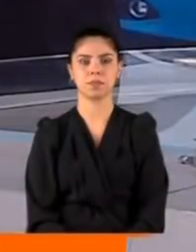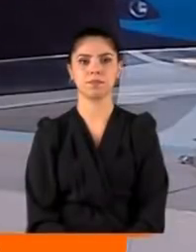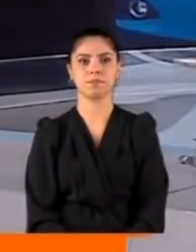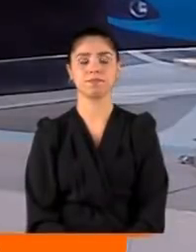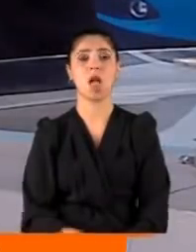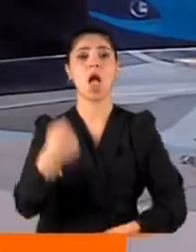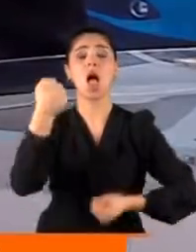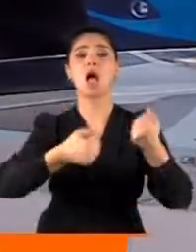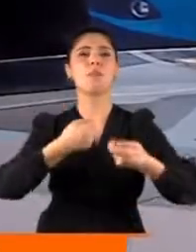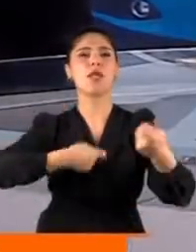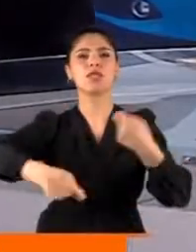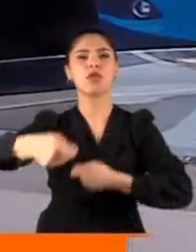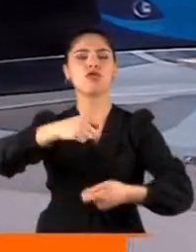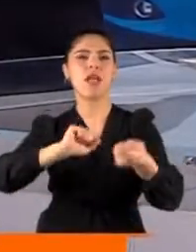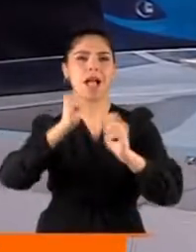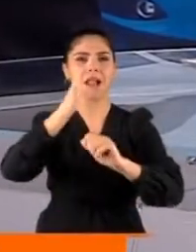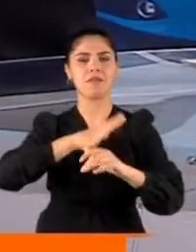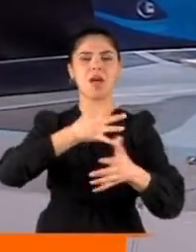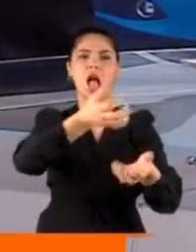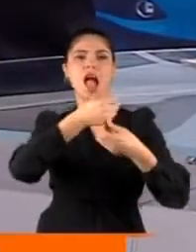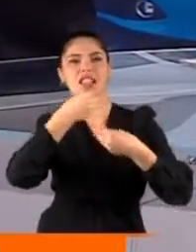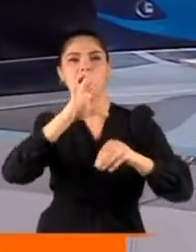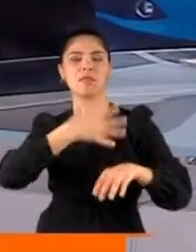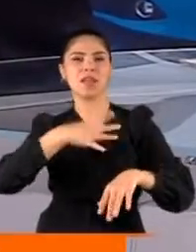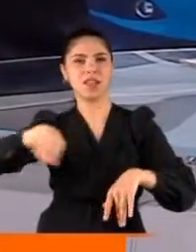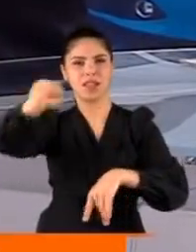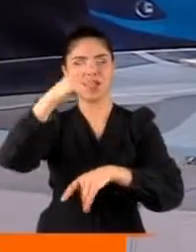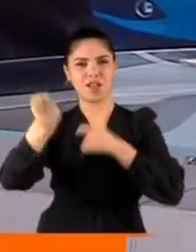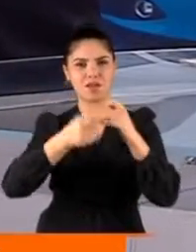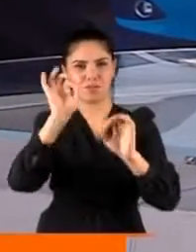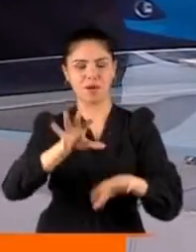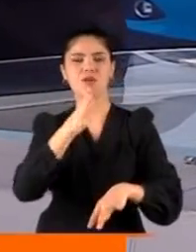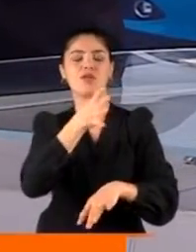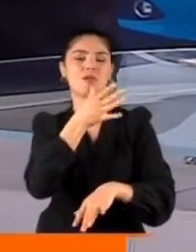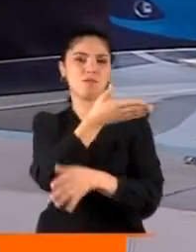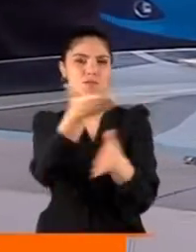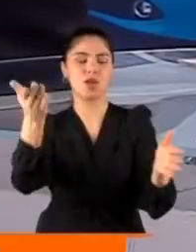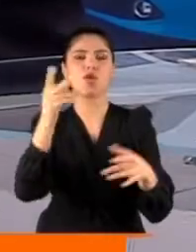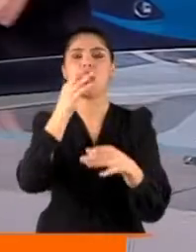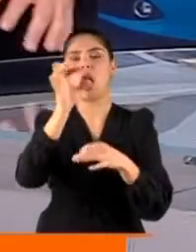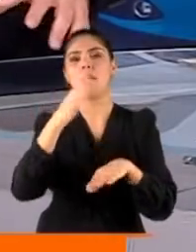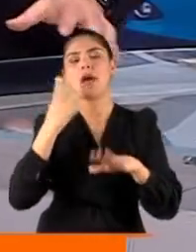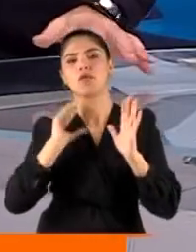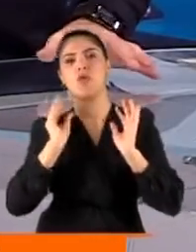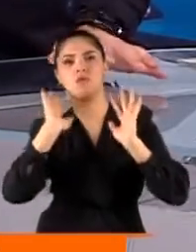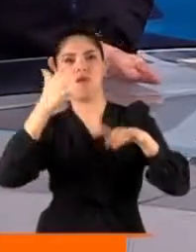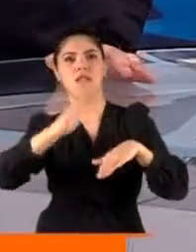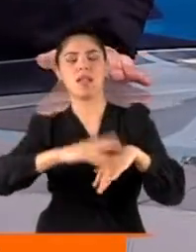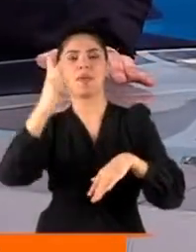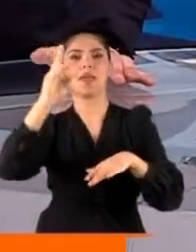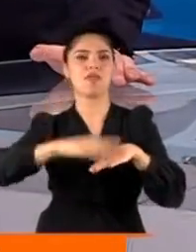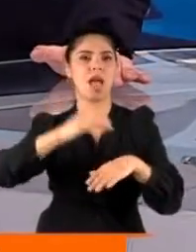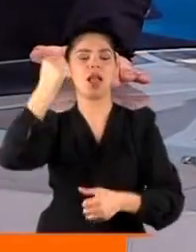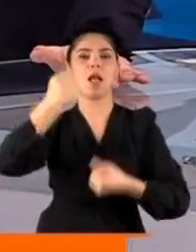Otomobil piyasasındaki hareketlilik alsatçıları harekete geçirmişti hatırlayacaksınız. Pek çok haber yaptık. Hatta o yangın ikinci el piyasasına da